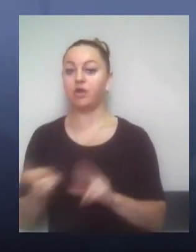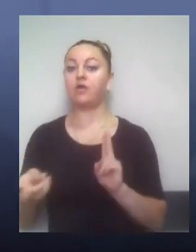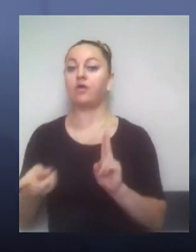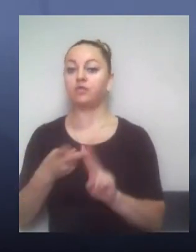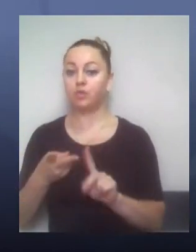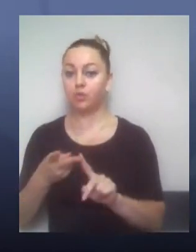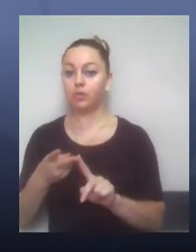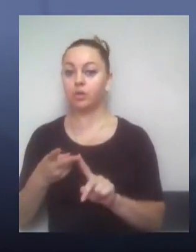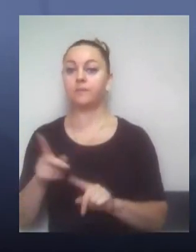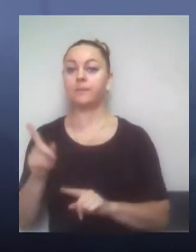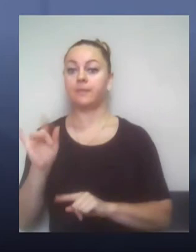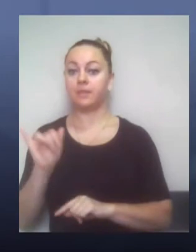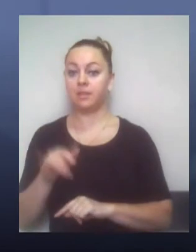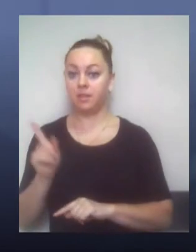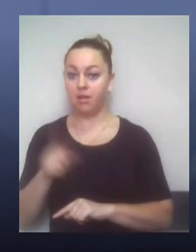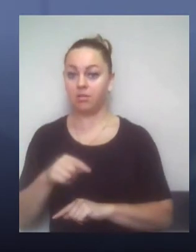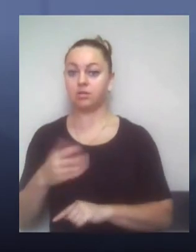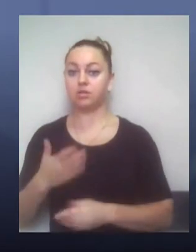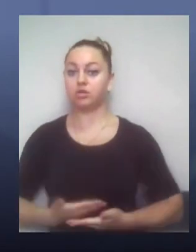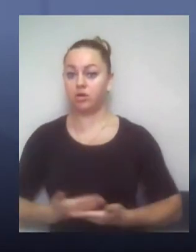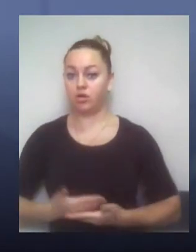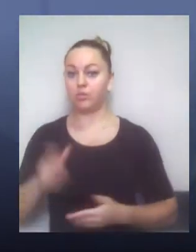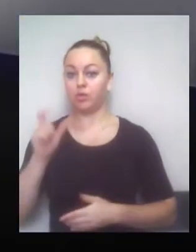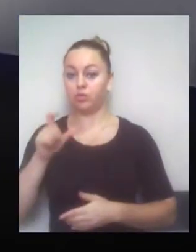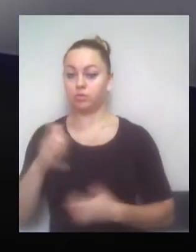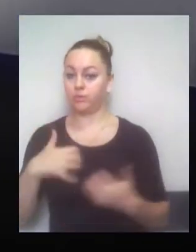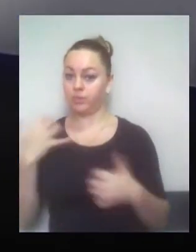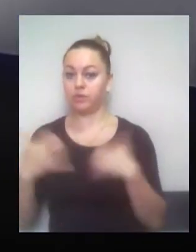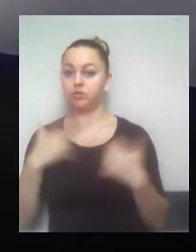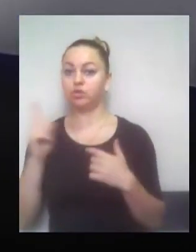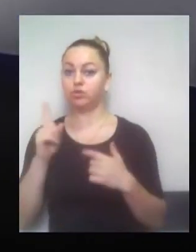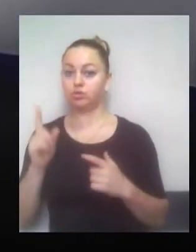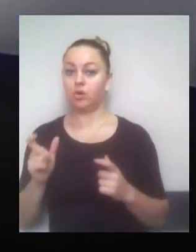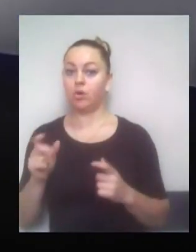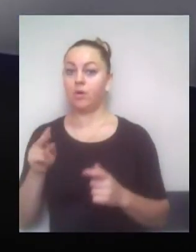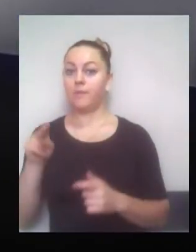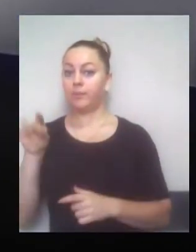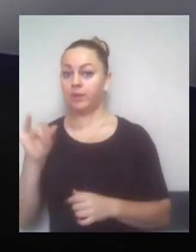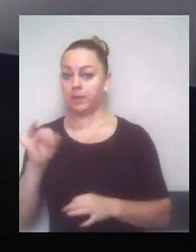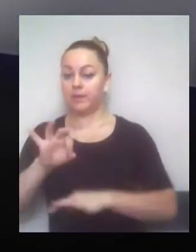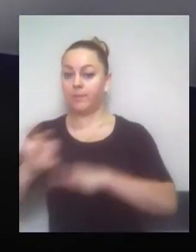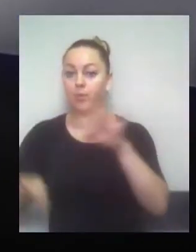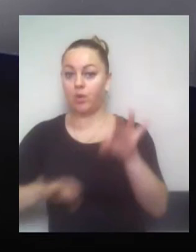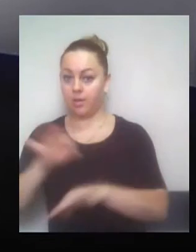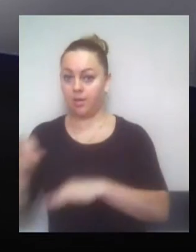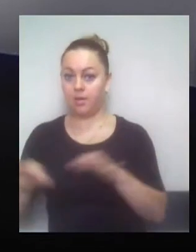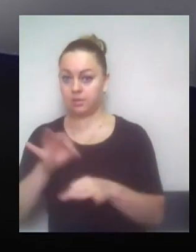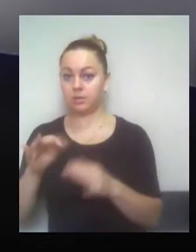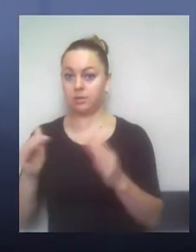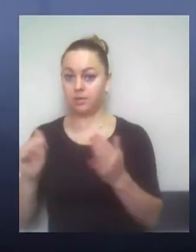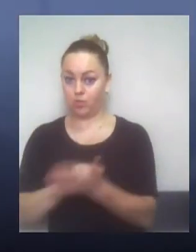нас також жителі беспокоїть то, що при укреплении, при проєкте укреплення плана дому,